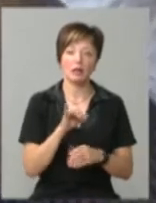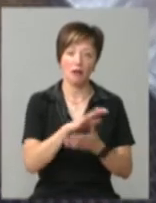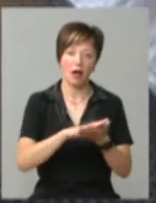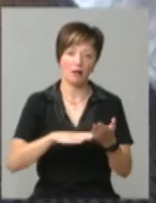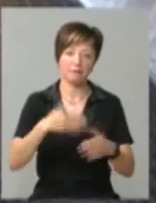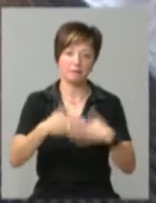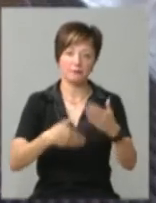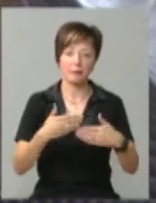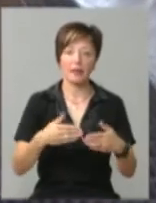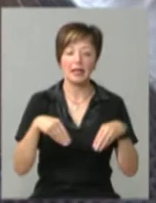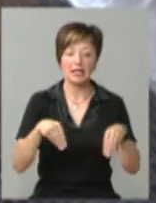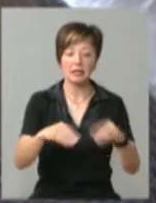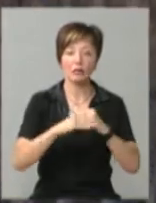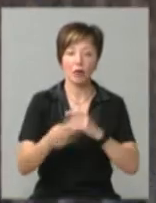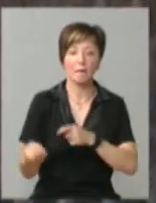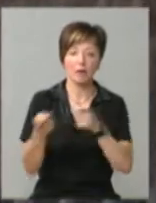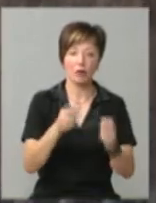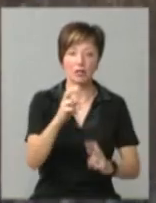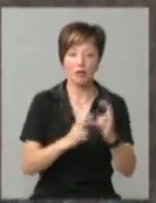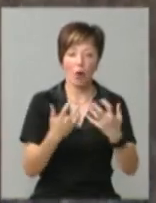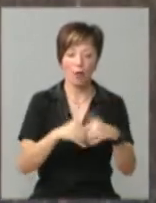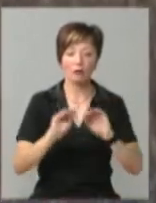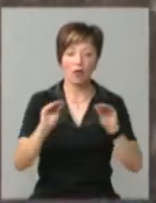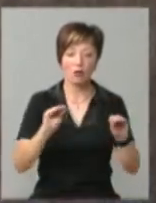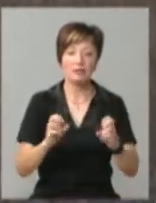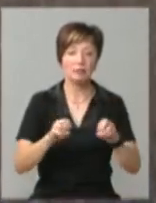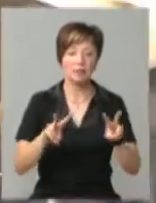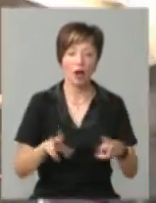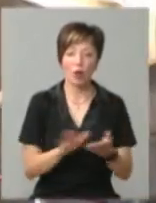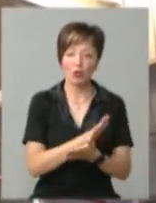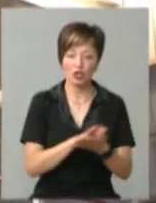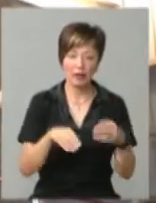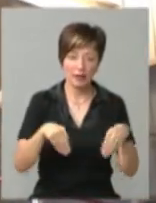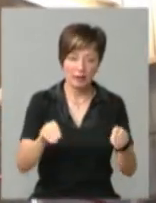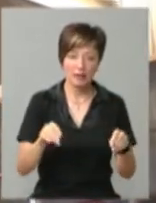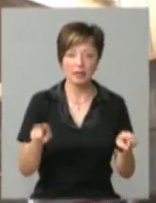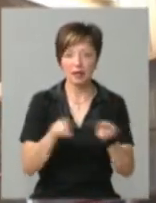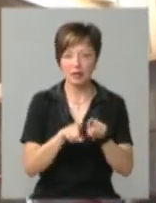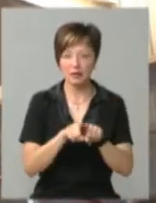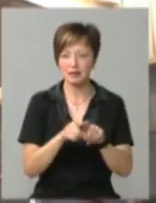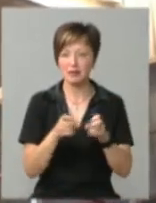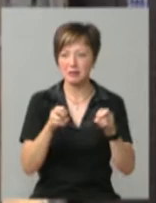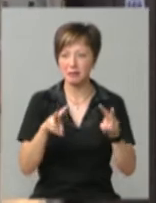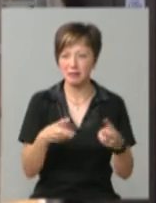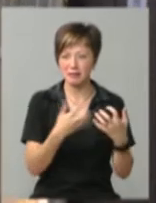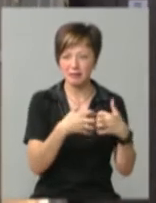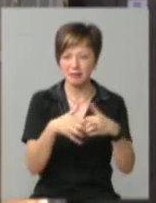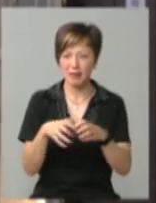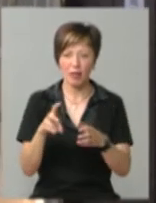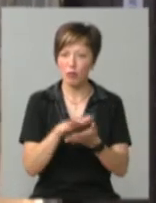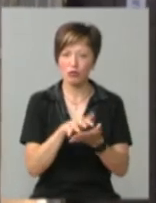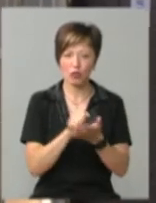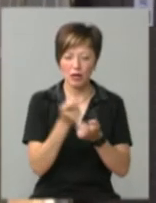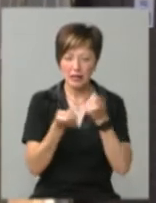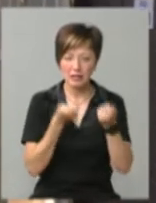Насіння з поля привозять на завод. Обладнання встановлене спеціально не тільки для очистки насіння. Тихохідні норі і стріжкові транспортери не пошкоджують